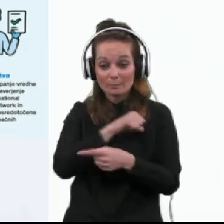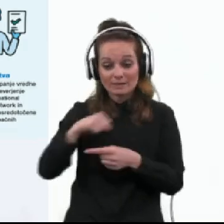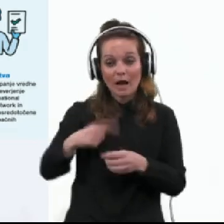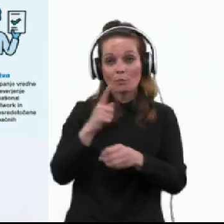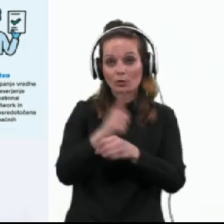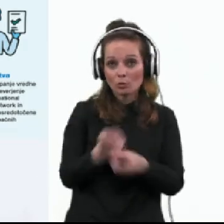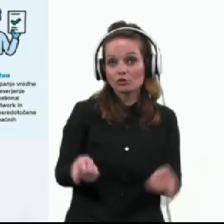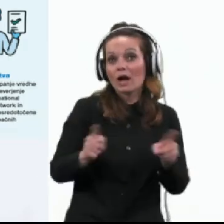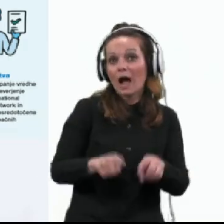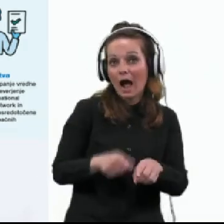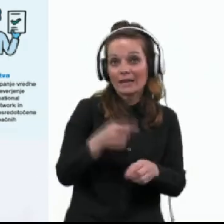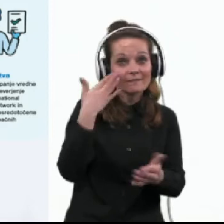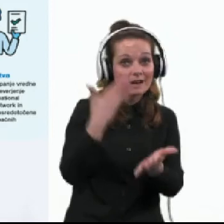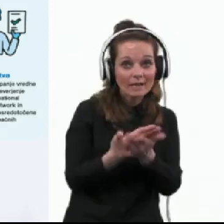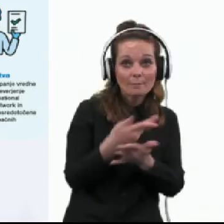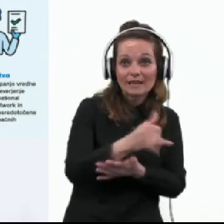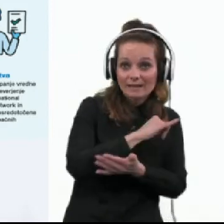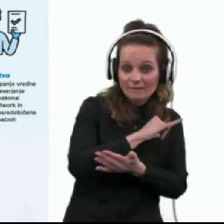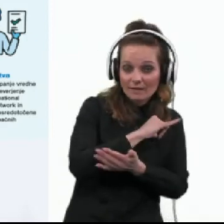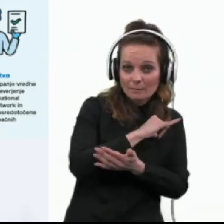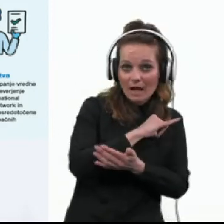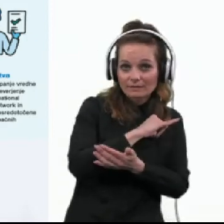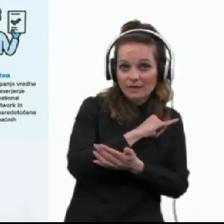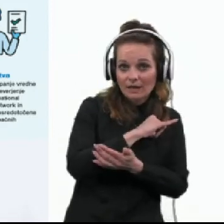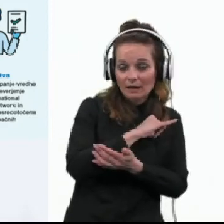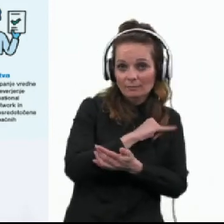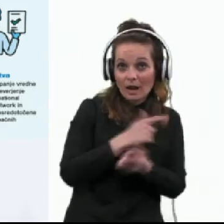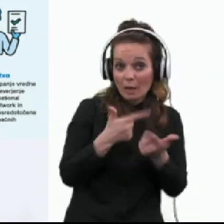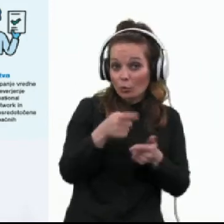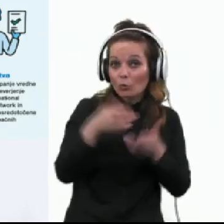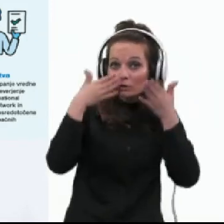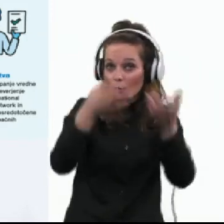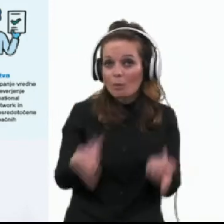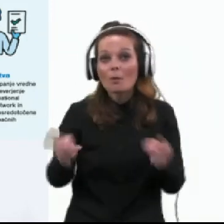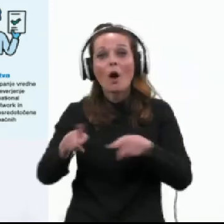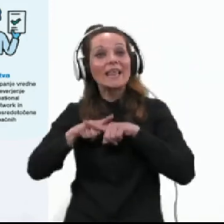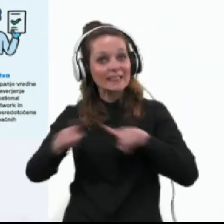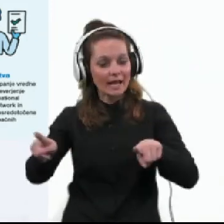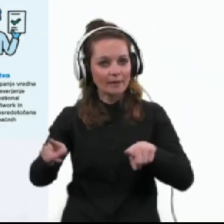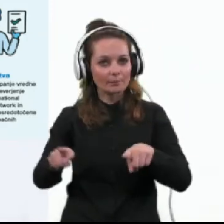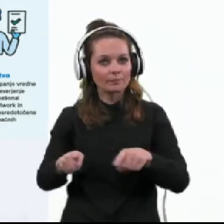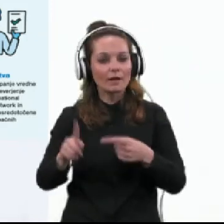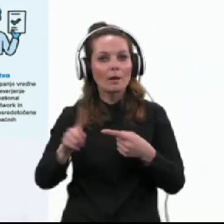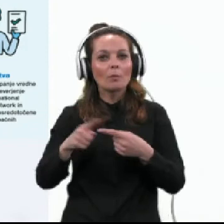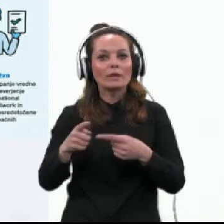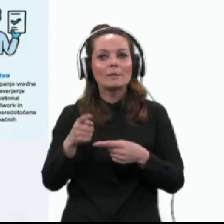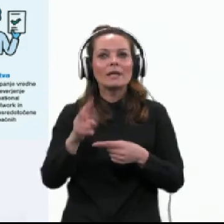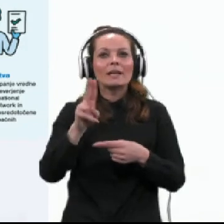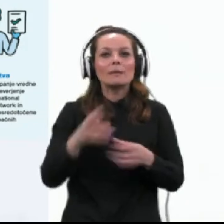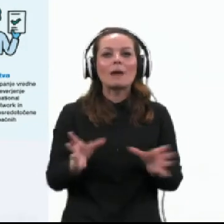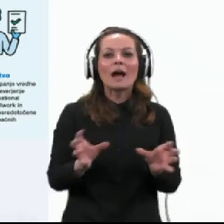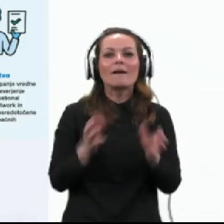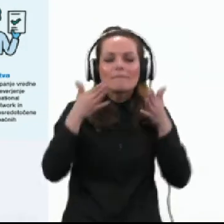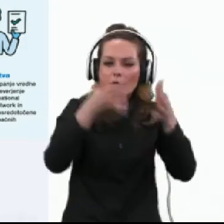za verodostojne informacije in vere, ki jim lahko zaupamo. Izledki fokusnih skupin so